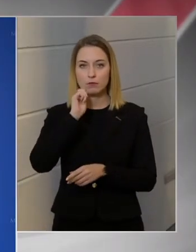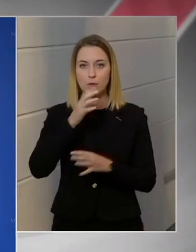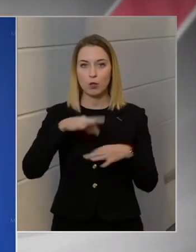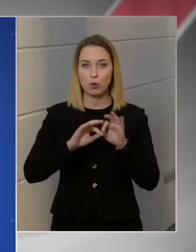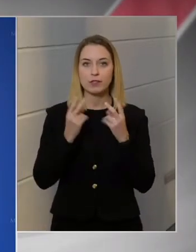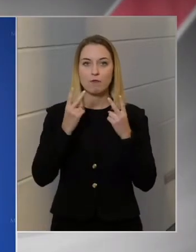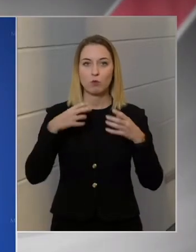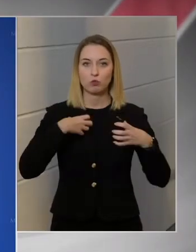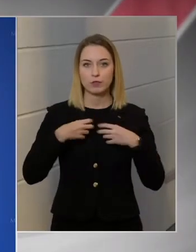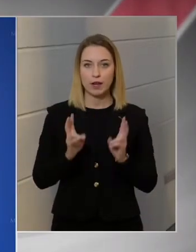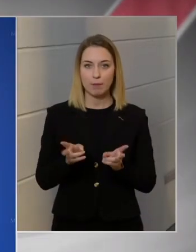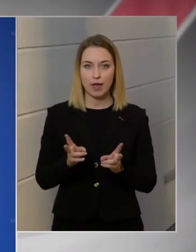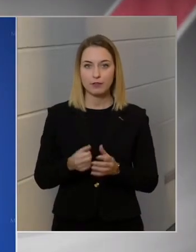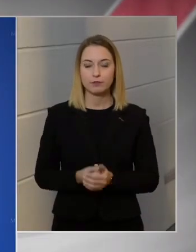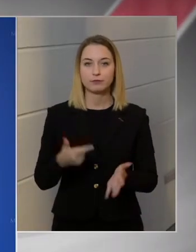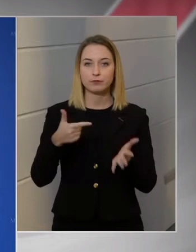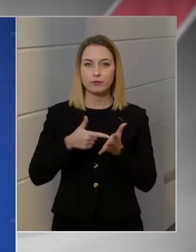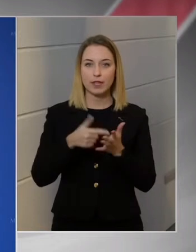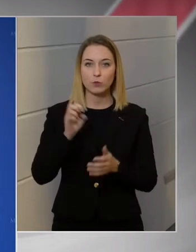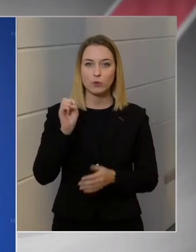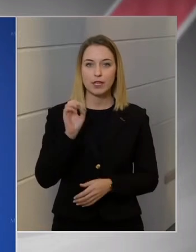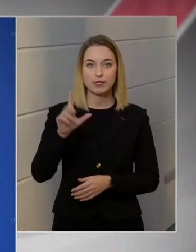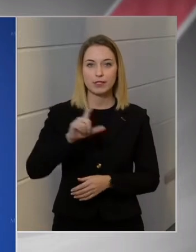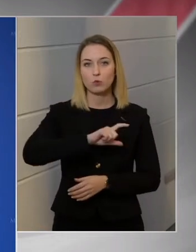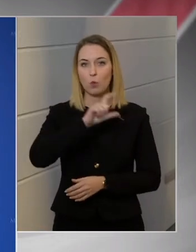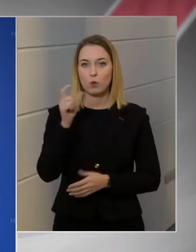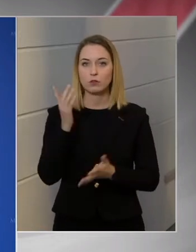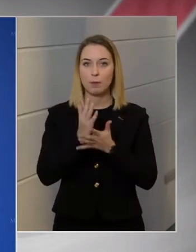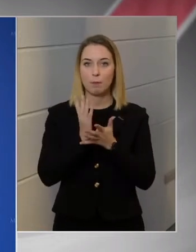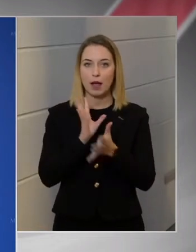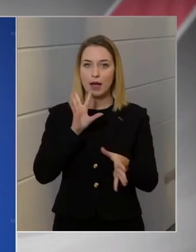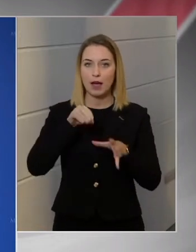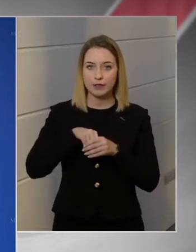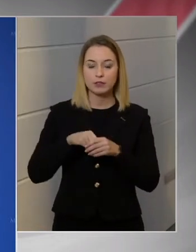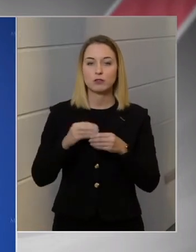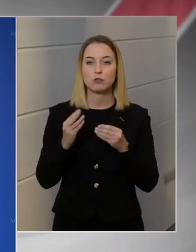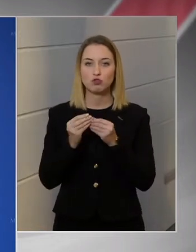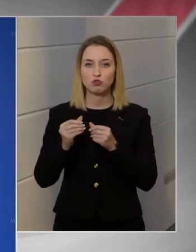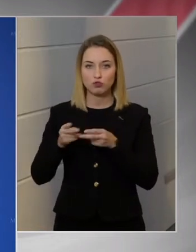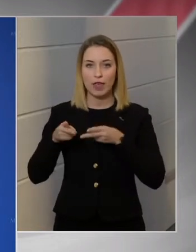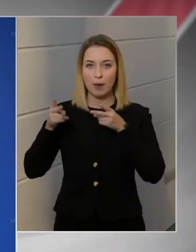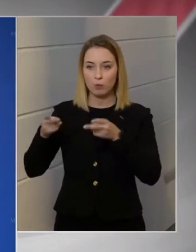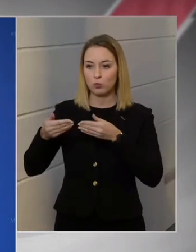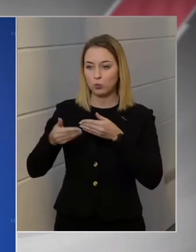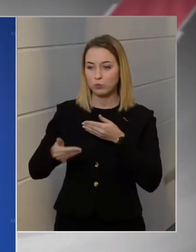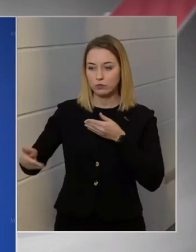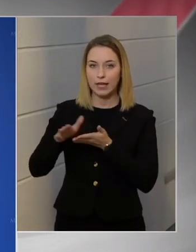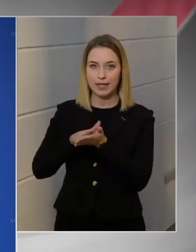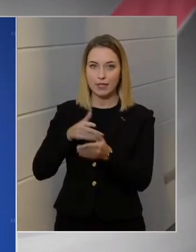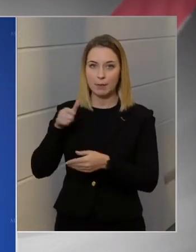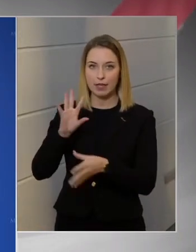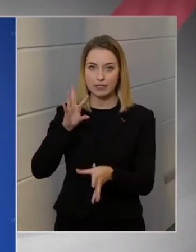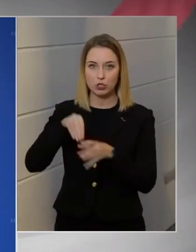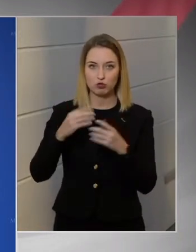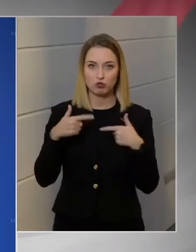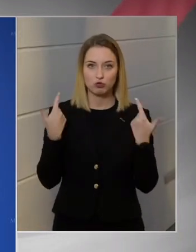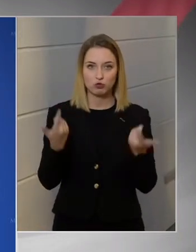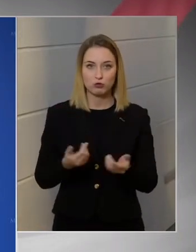A 2015 óta veszünk részt a Sejem út egyövezet, út kezdeményezésben.